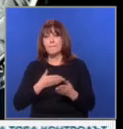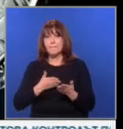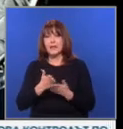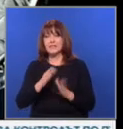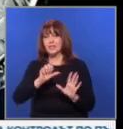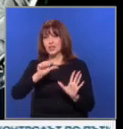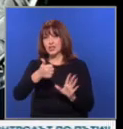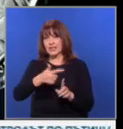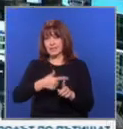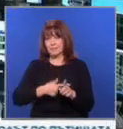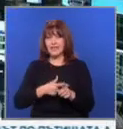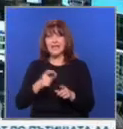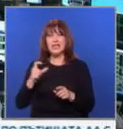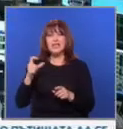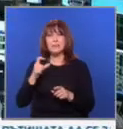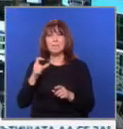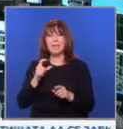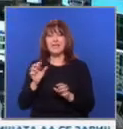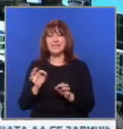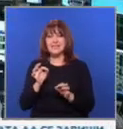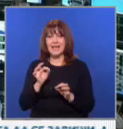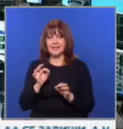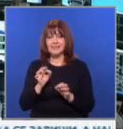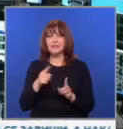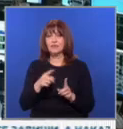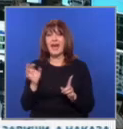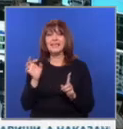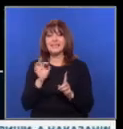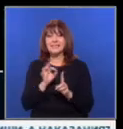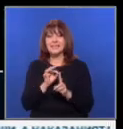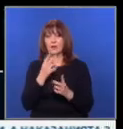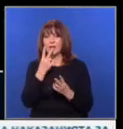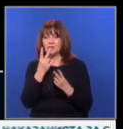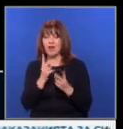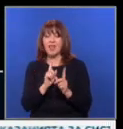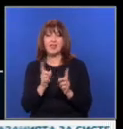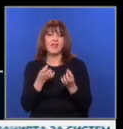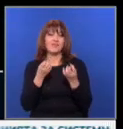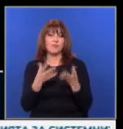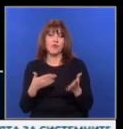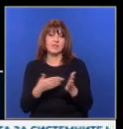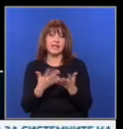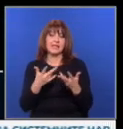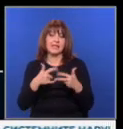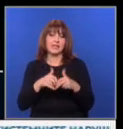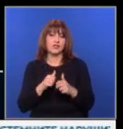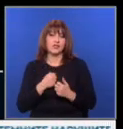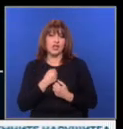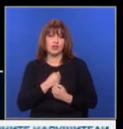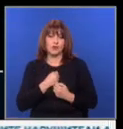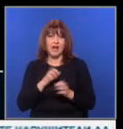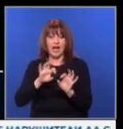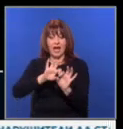станция? Целта е SpaceX и Boeing да се редуват. Цел, която към момента изглежда невъзможна, заради техническите трудности, които